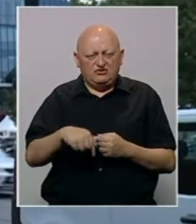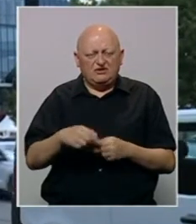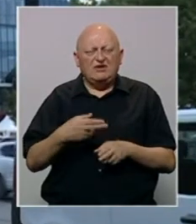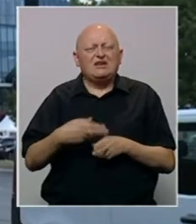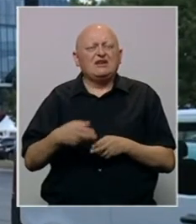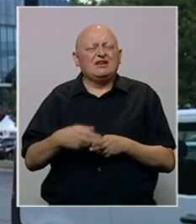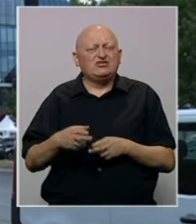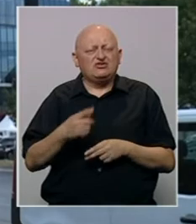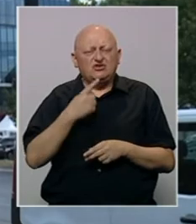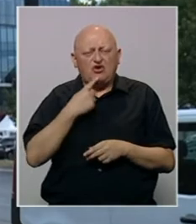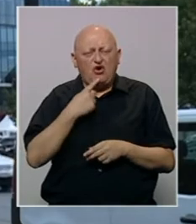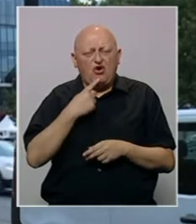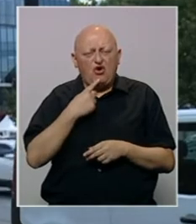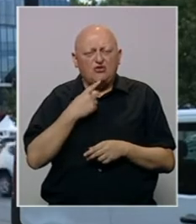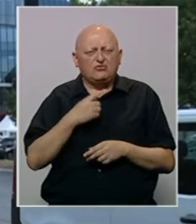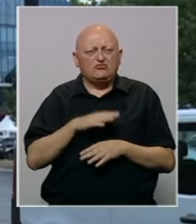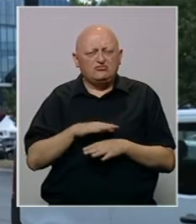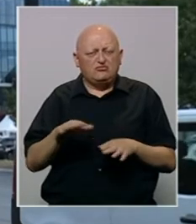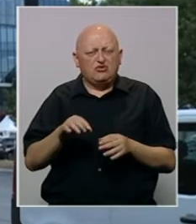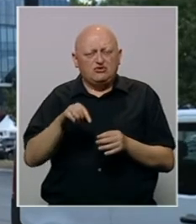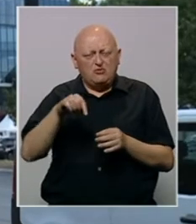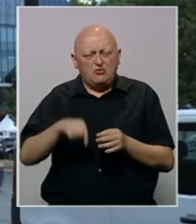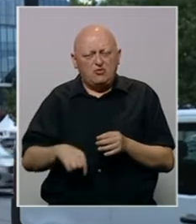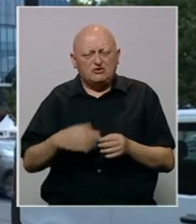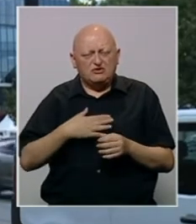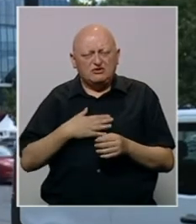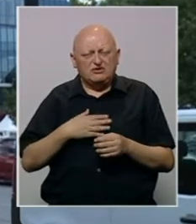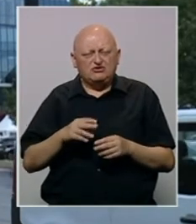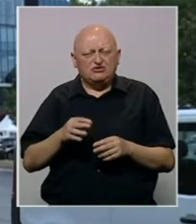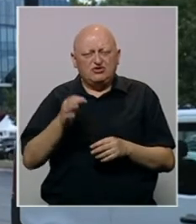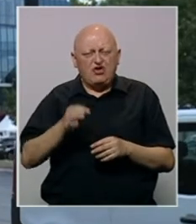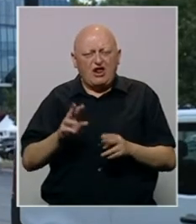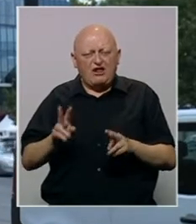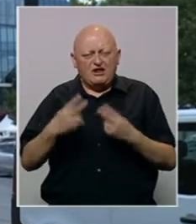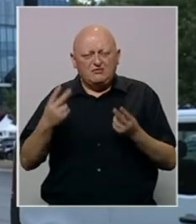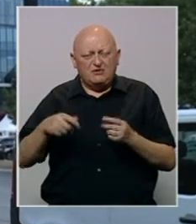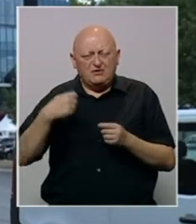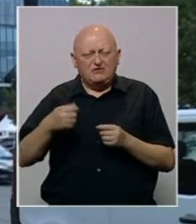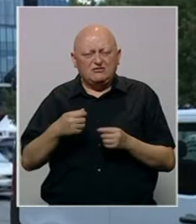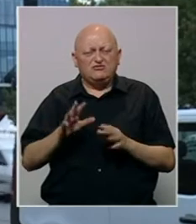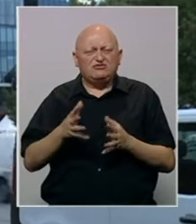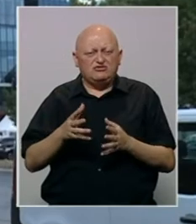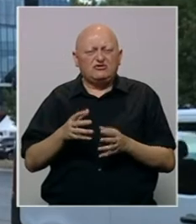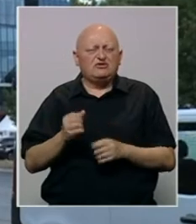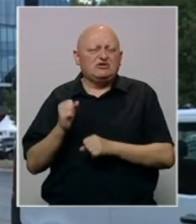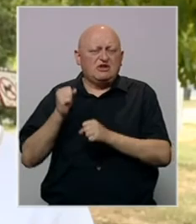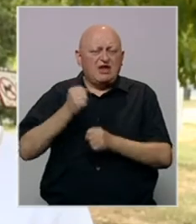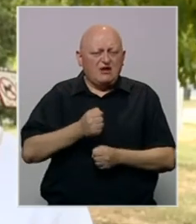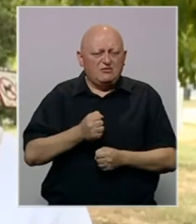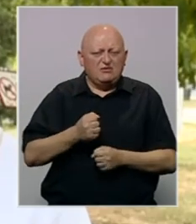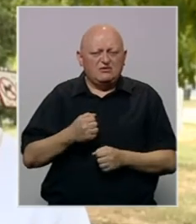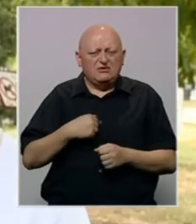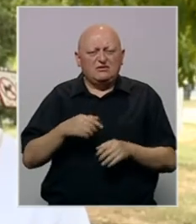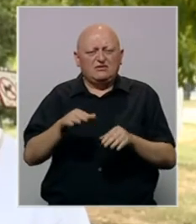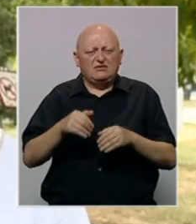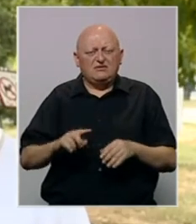rješenje koje je već, da kažemo, procurilo u naše lokalne medije, će vjerovatno biti nametnuto. Ja sam